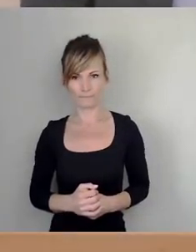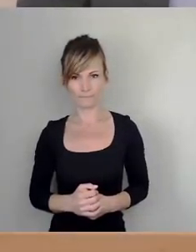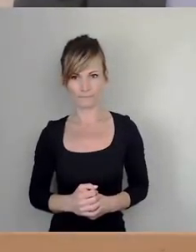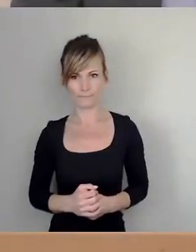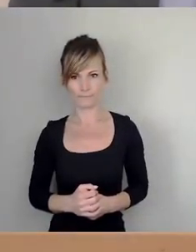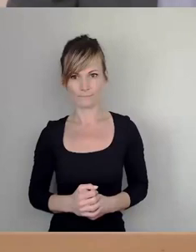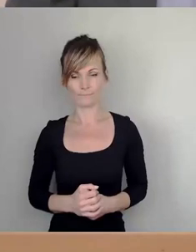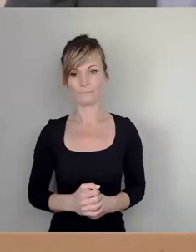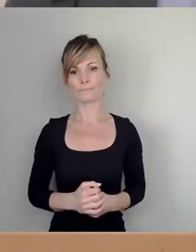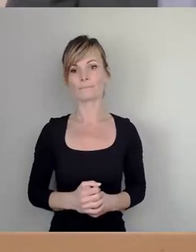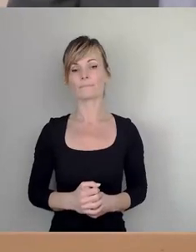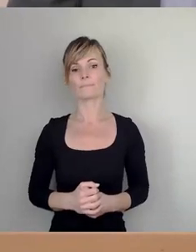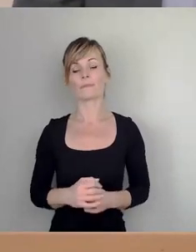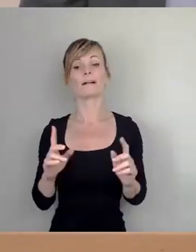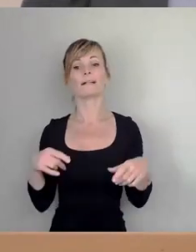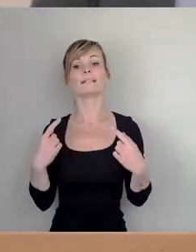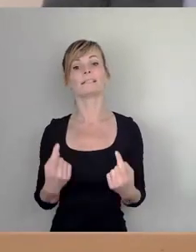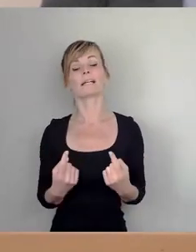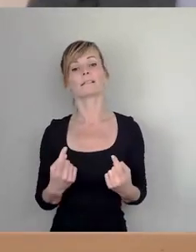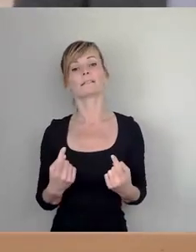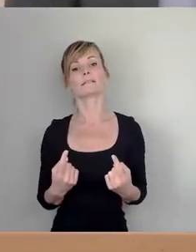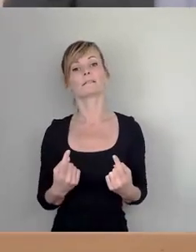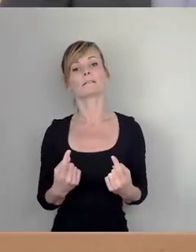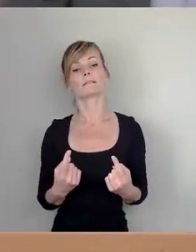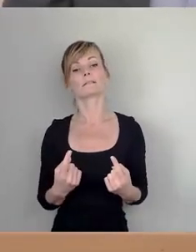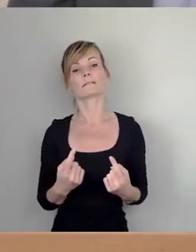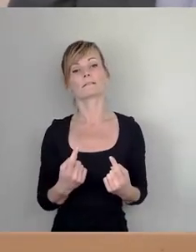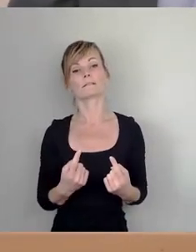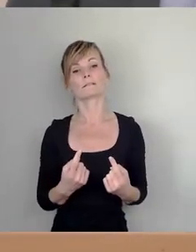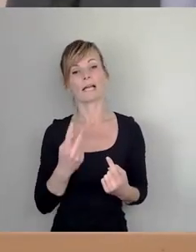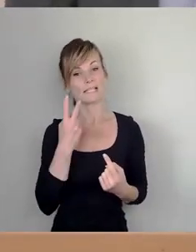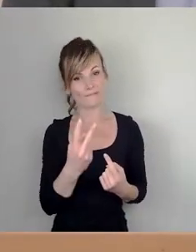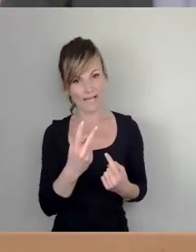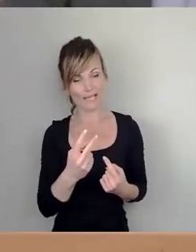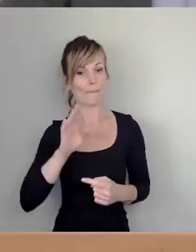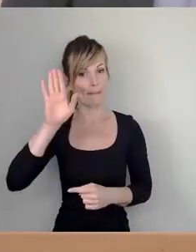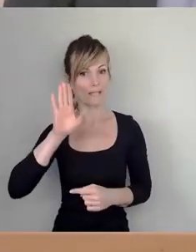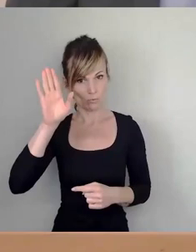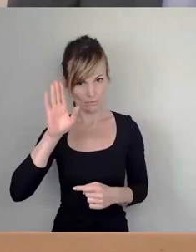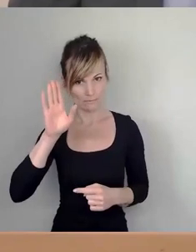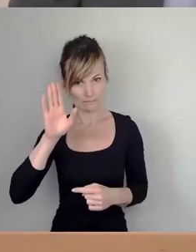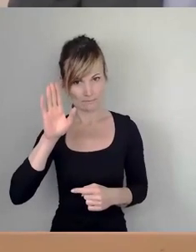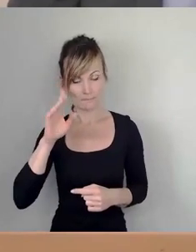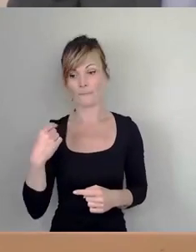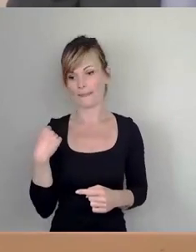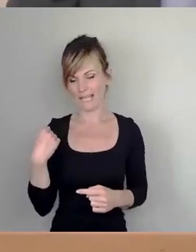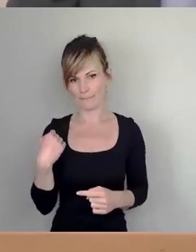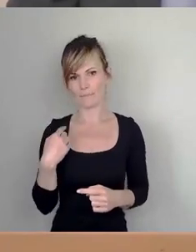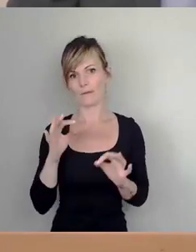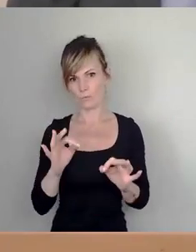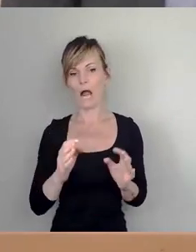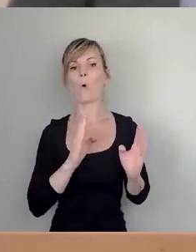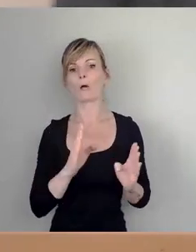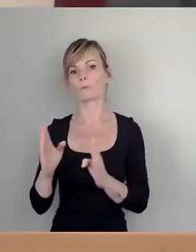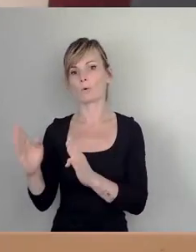Dann haben wir erst mal zwei Wortmeldungen und der Ordnung halber wurde gerade beantragt, dass wir